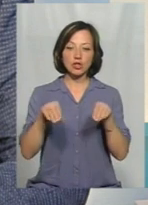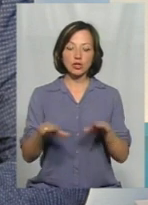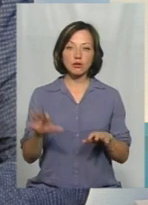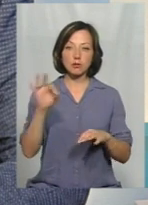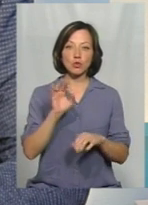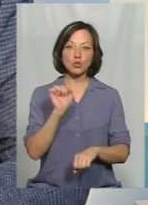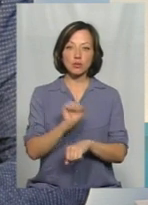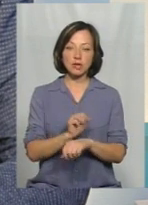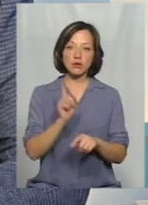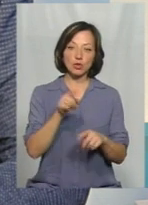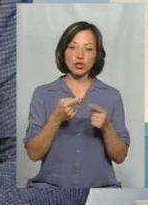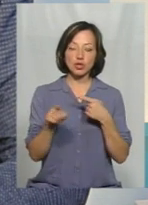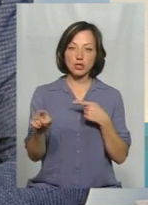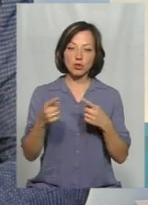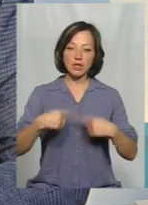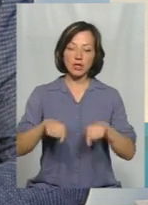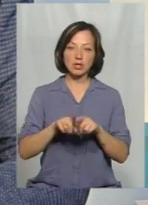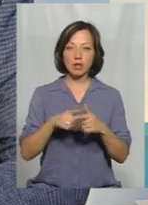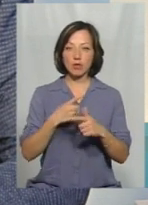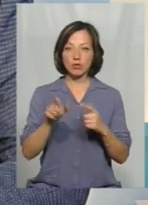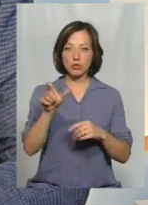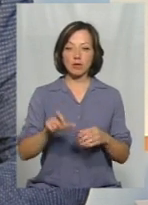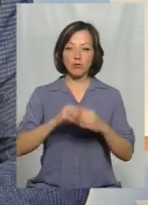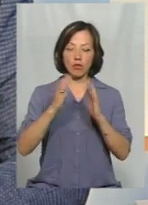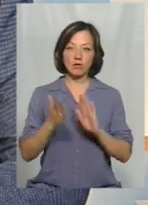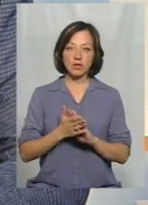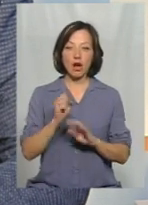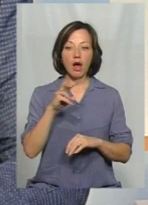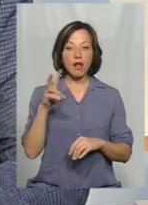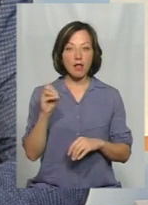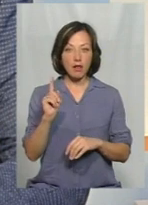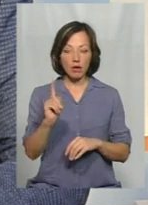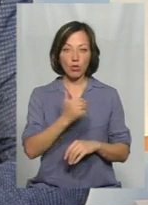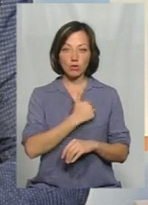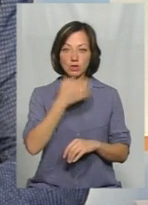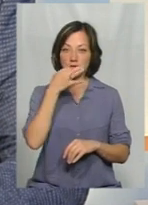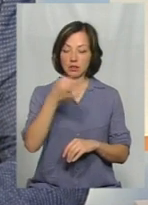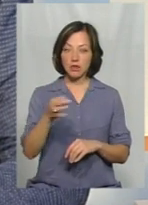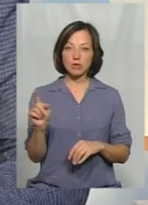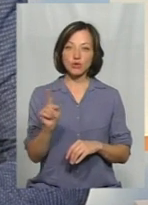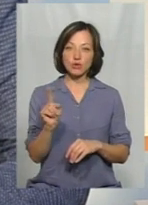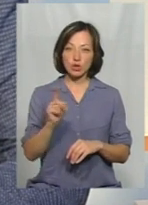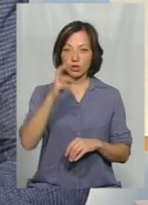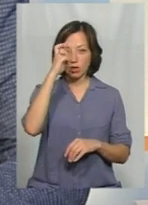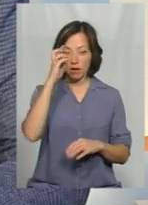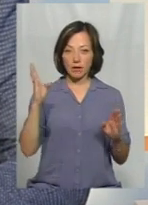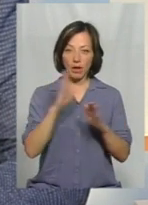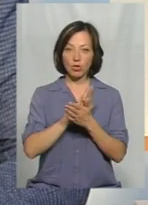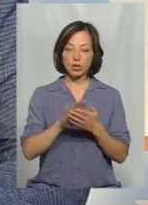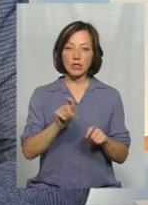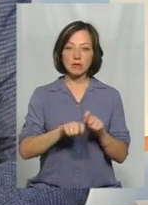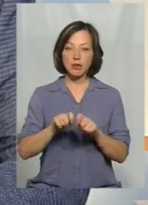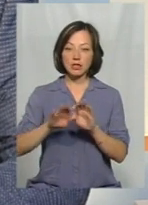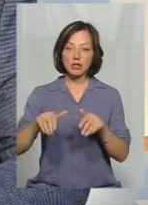про зупинку тої чи іншої дільниці або суб'єкта цілком. Але разом з тим я хочу сказати, що Державної екологічної інспекції